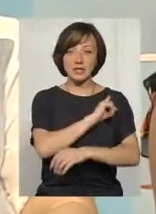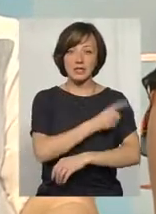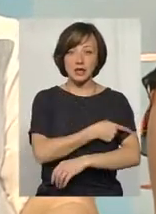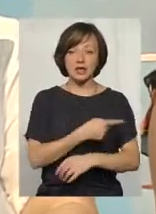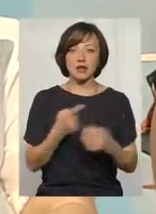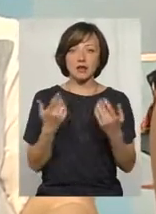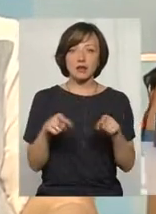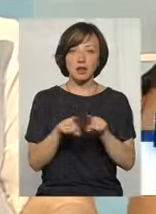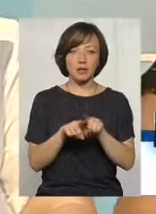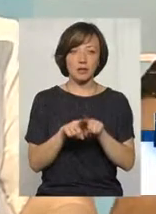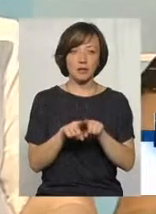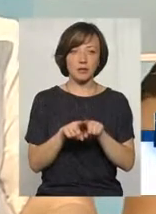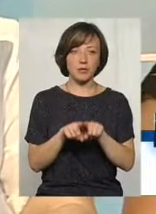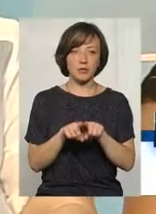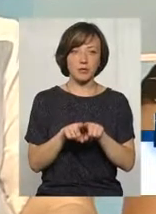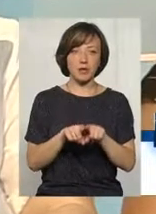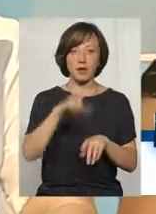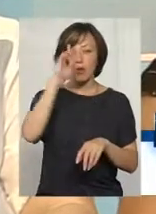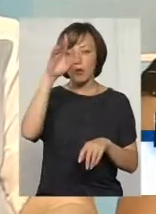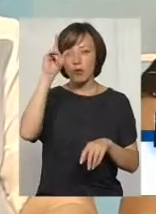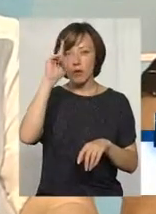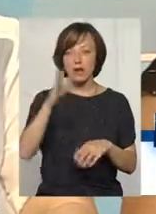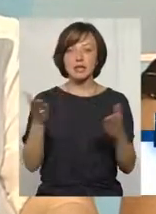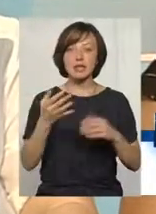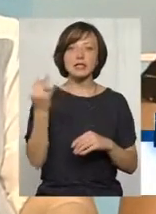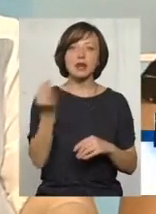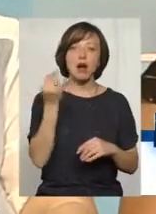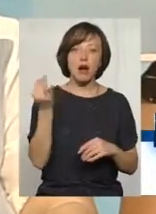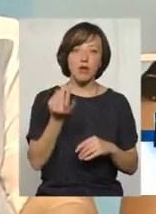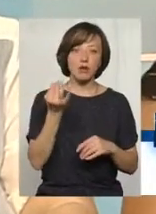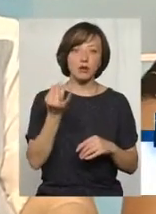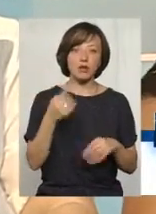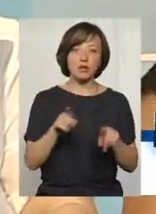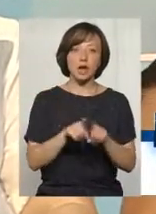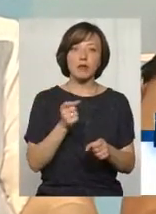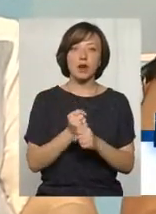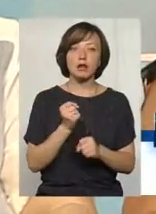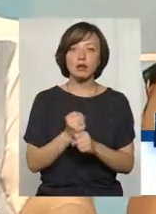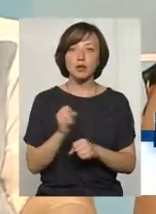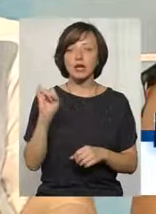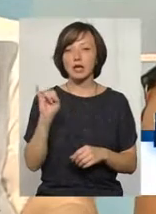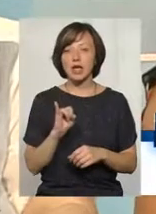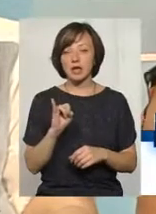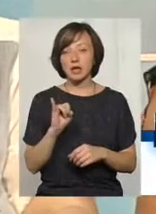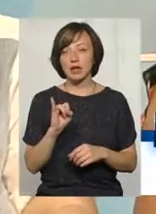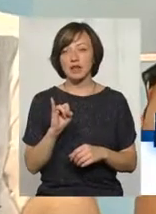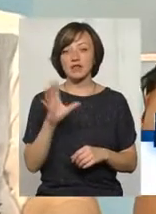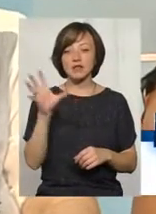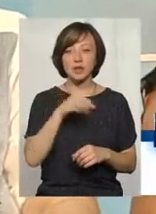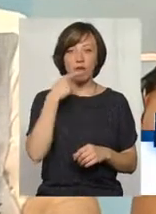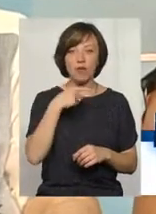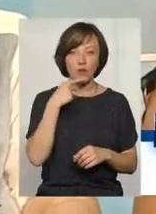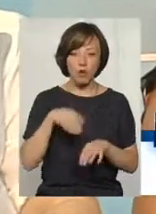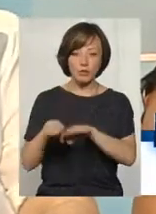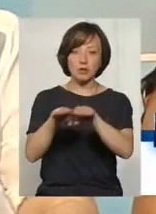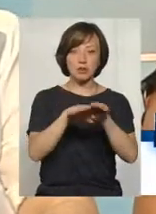набрав, так би мовити, своєї популярності, який цікаво так працює. І, в принципі, всі говорять в один